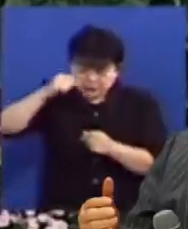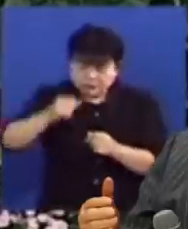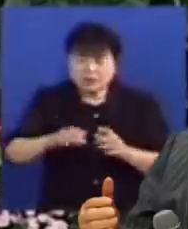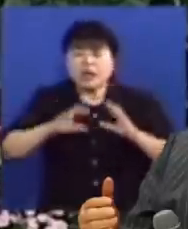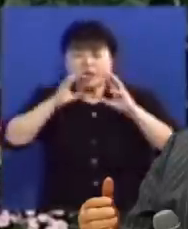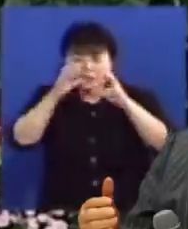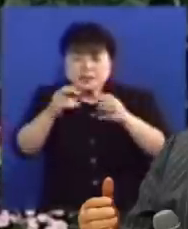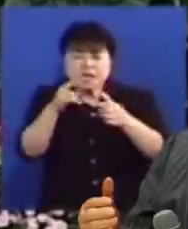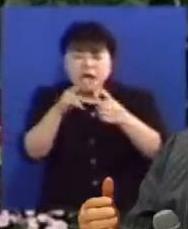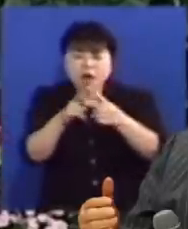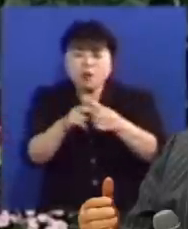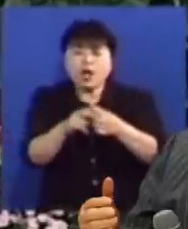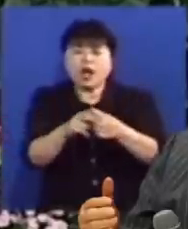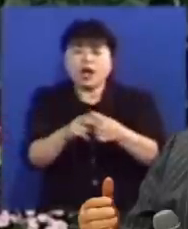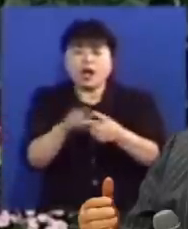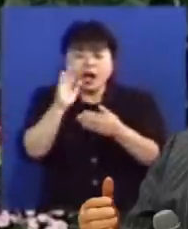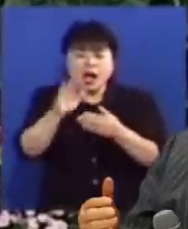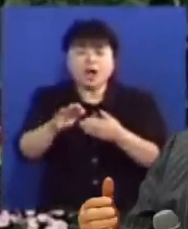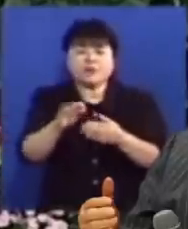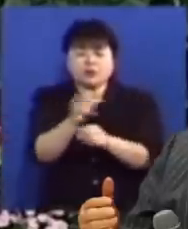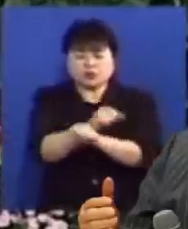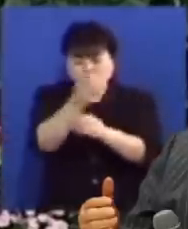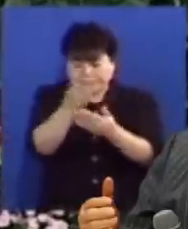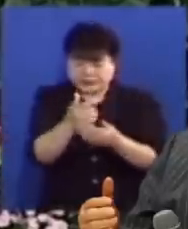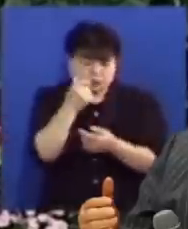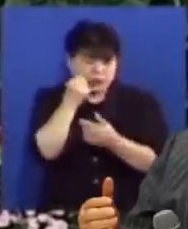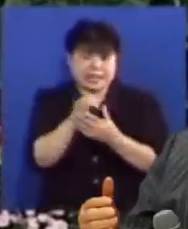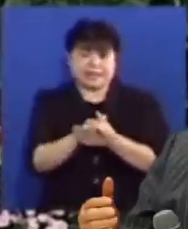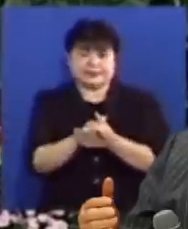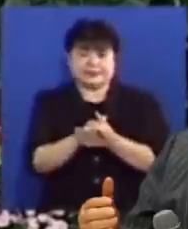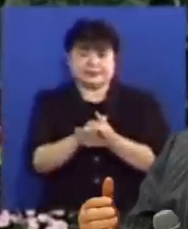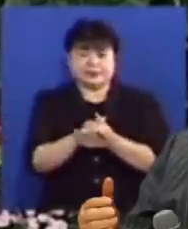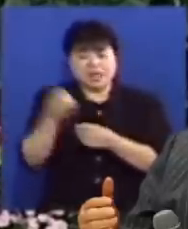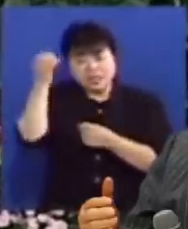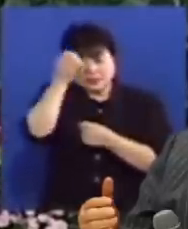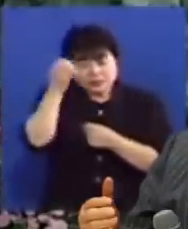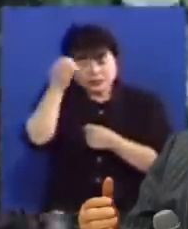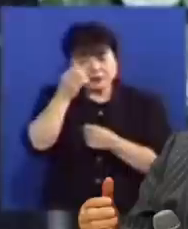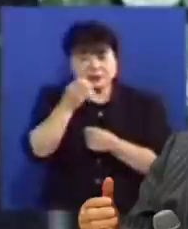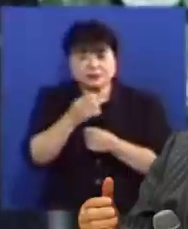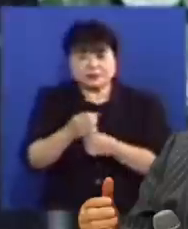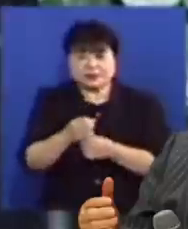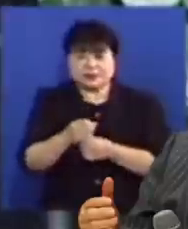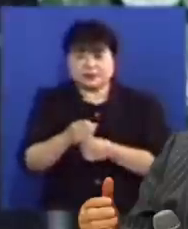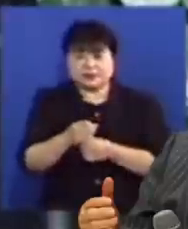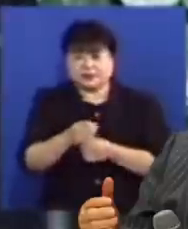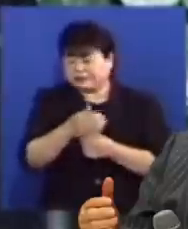세상과 오는 세상에서도 사심을 얻지 못하리라 성령이 삐치면